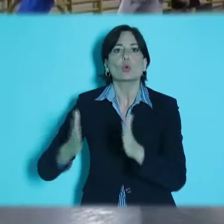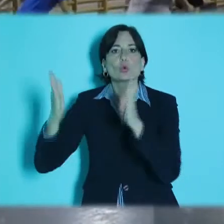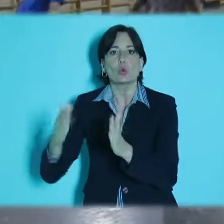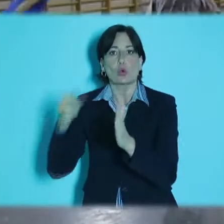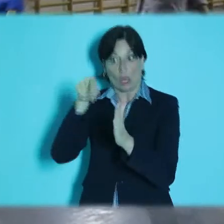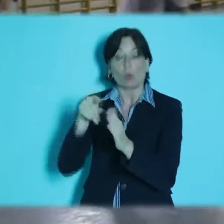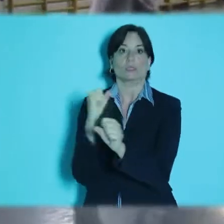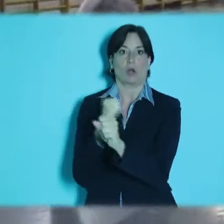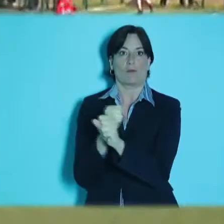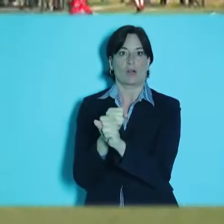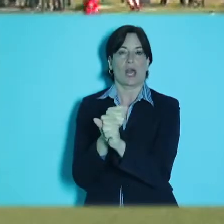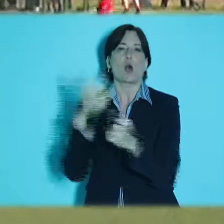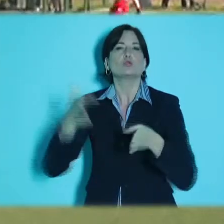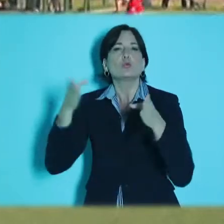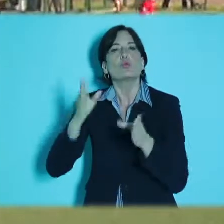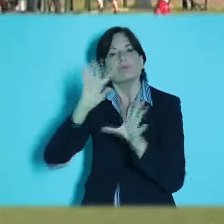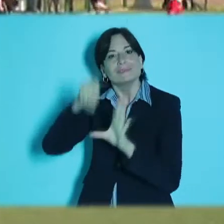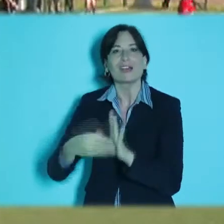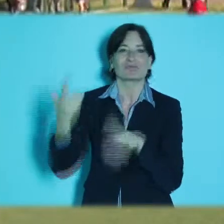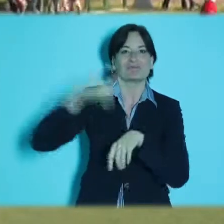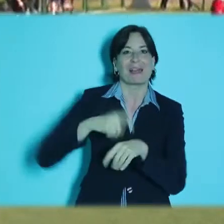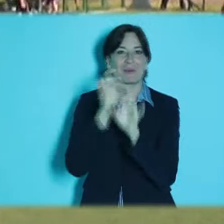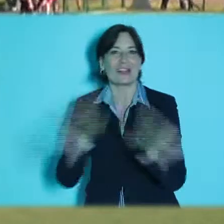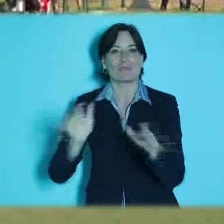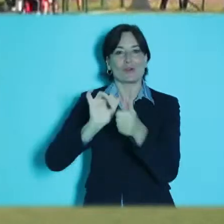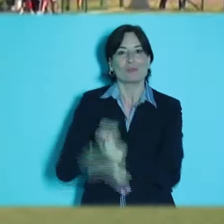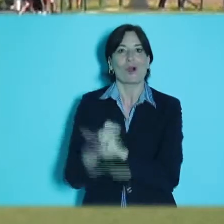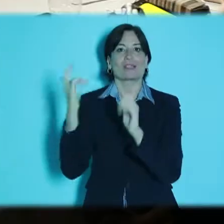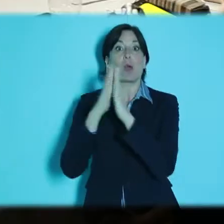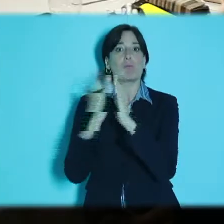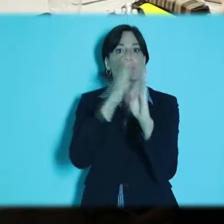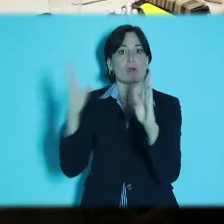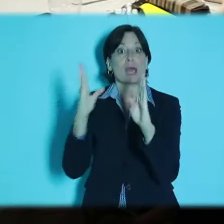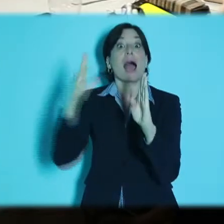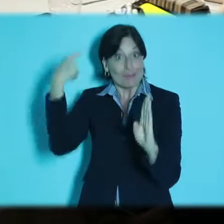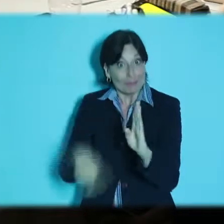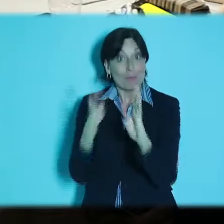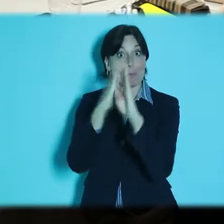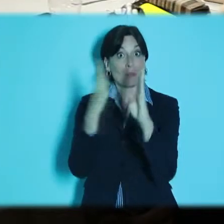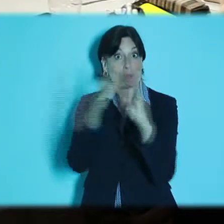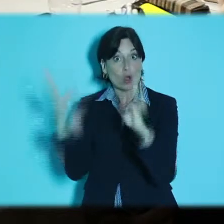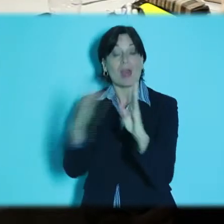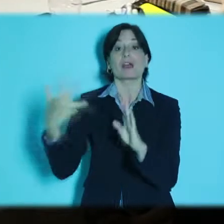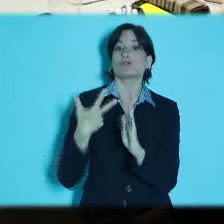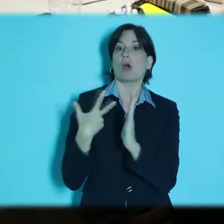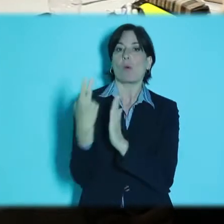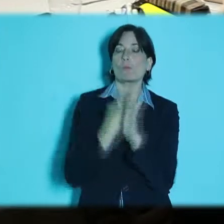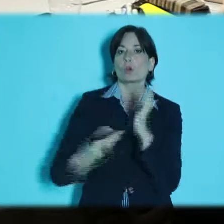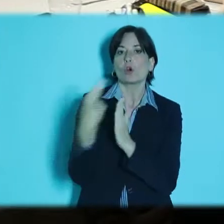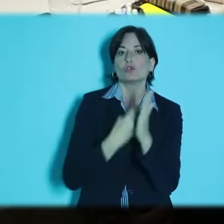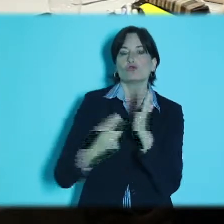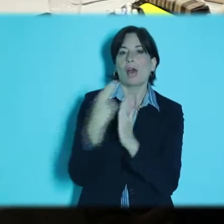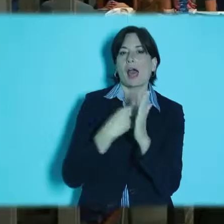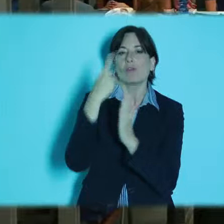possiamo puntare e lavorare, che vanno dal tempo libero allo sport, alle biblioteche. Un progetto che noi abbiamo